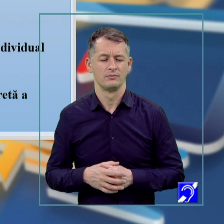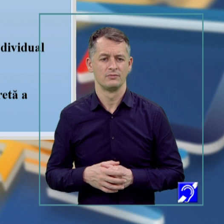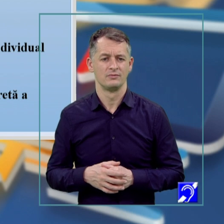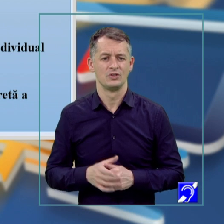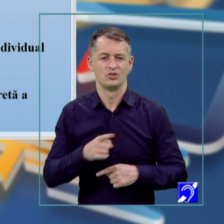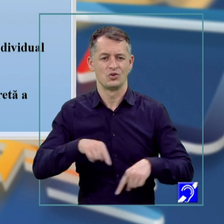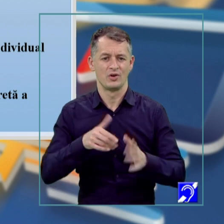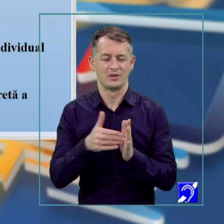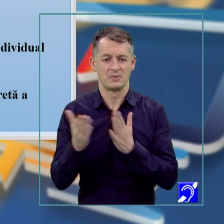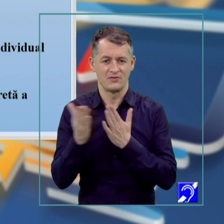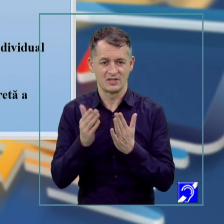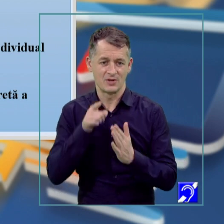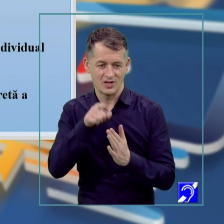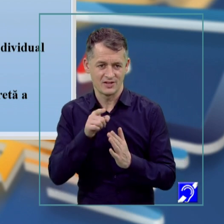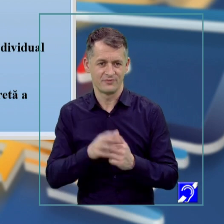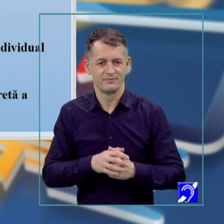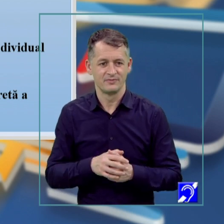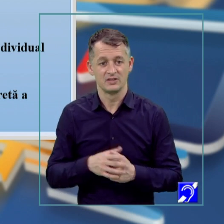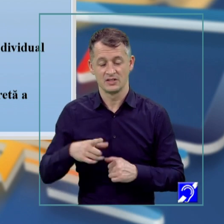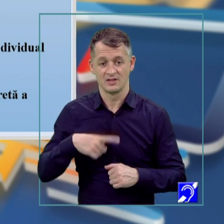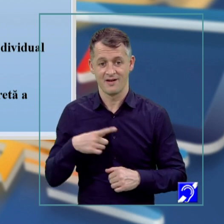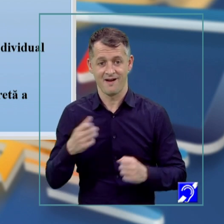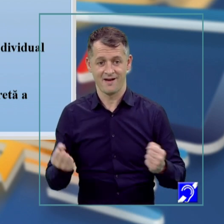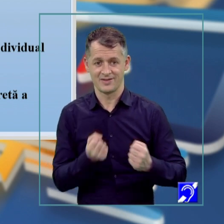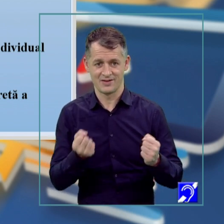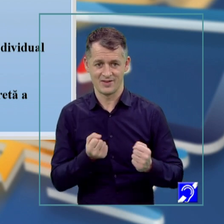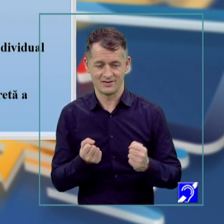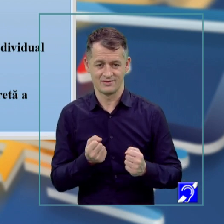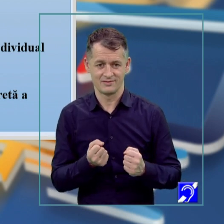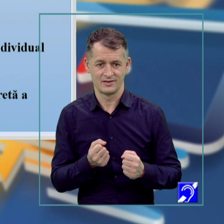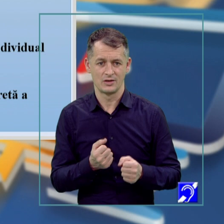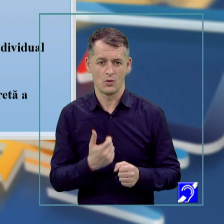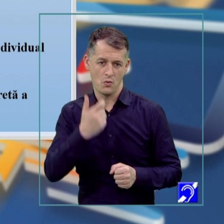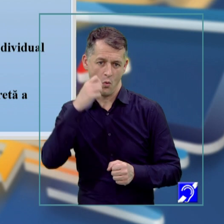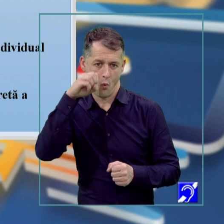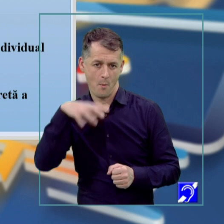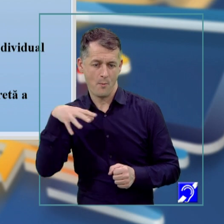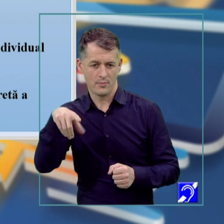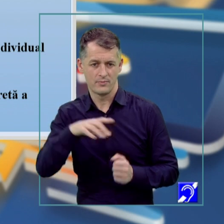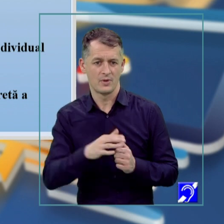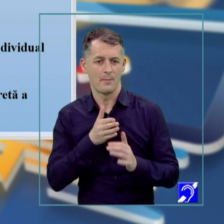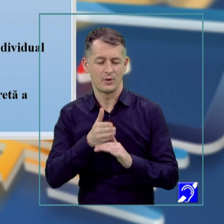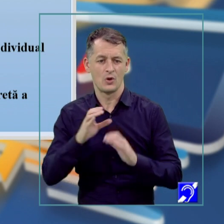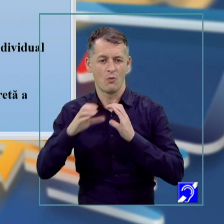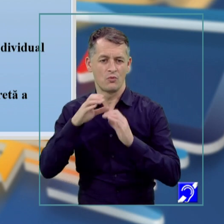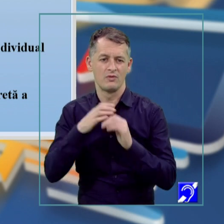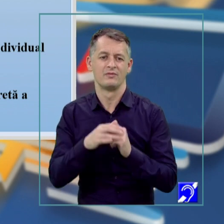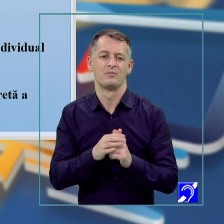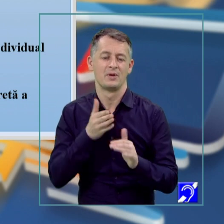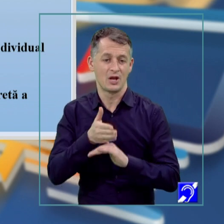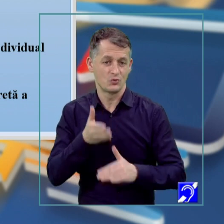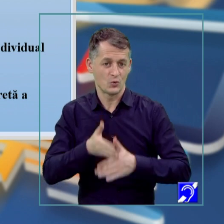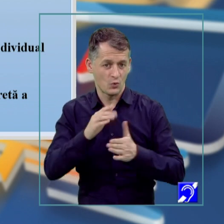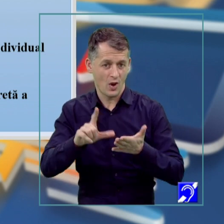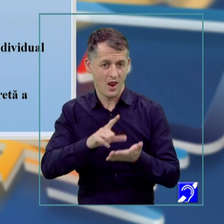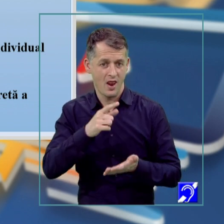practic, trebuie să învățăm limba. Este activitatea interumană limbajul de comunicare prin intermediul limbii și de asemenea ca